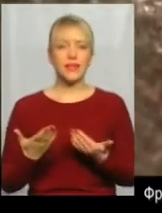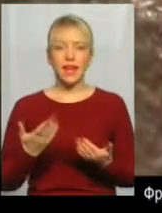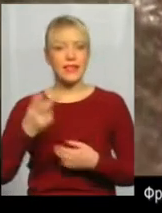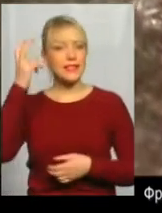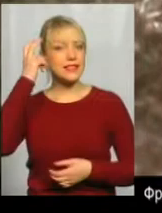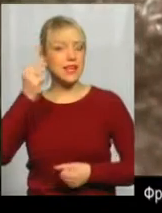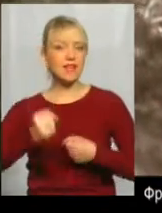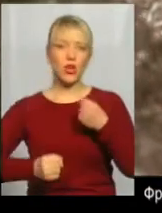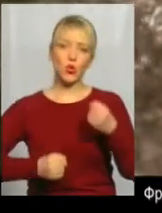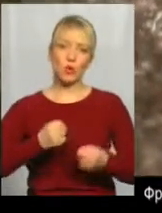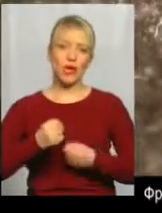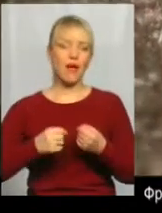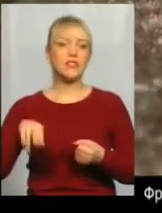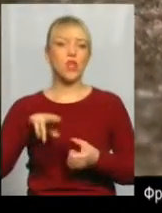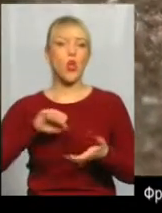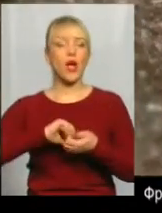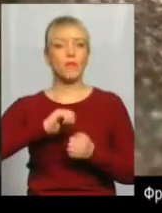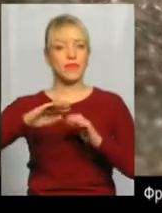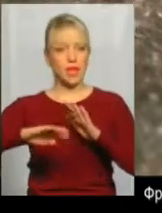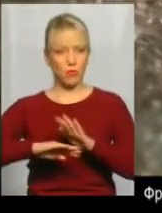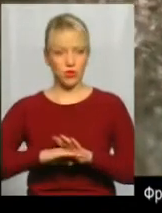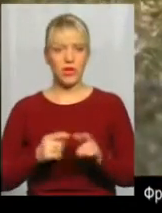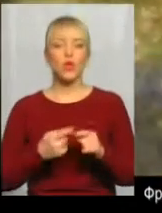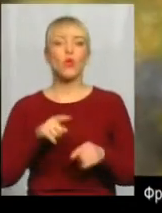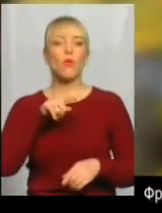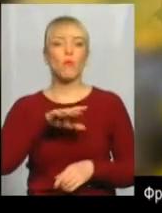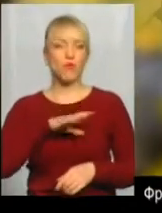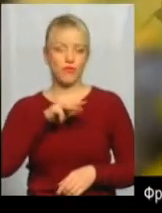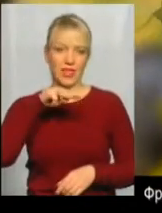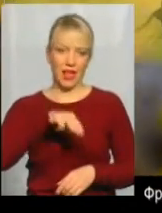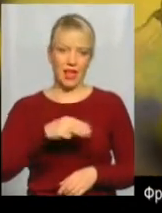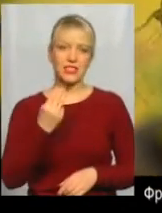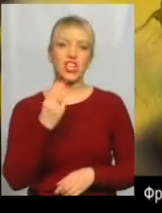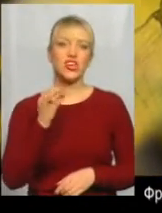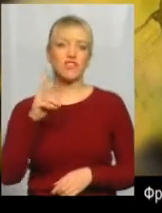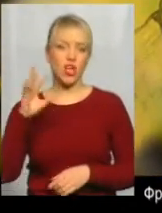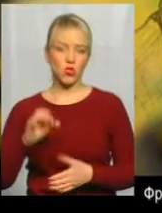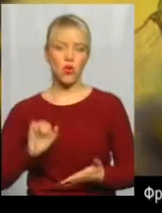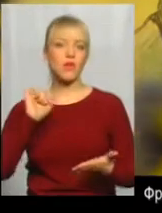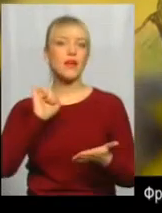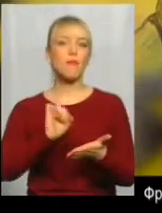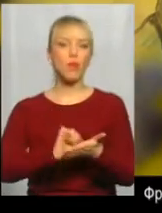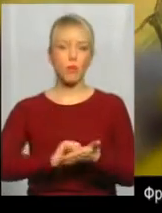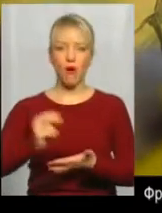із Києва добирався до кам'янця Подільського. То був Тарас Шевченко, дипломований художник і